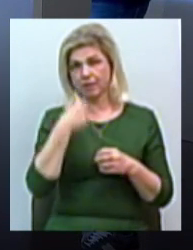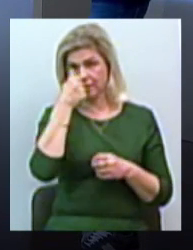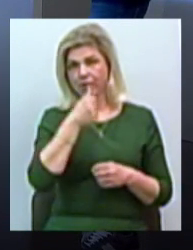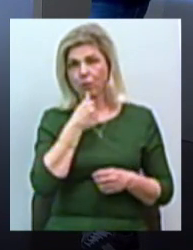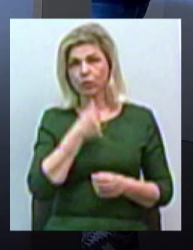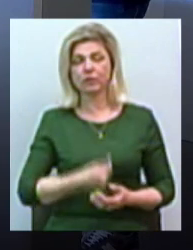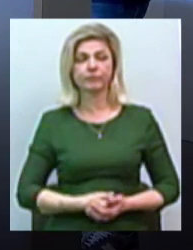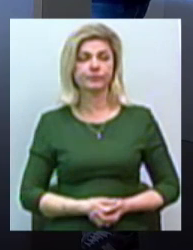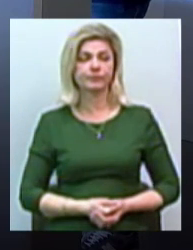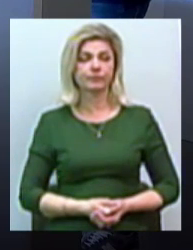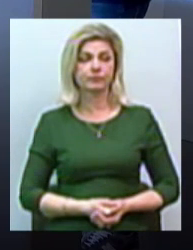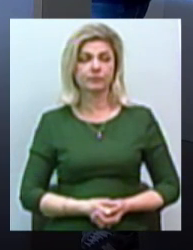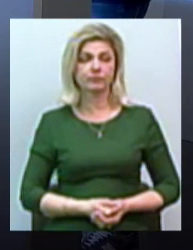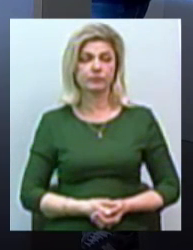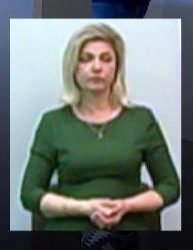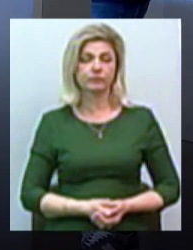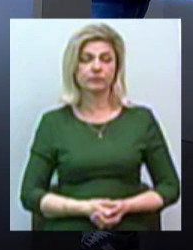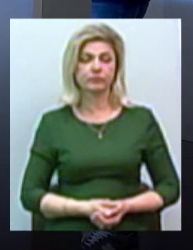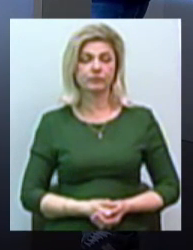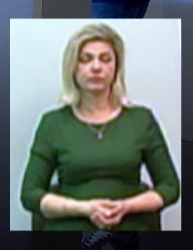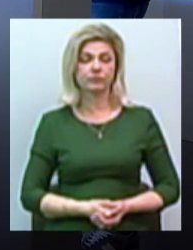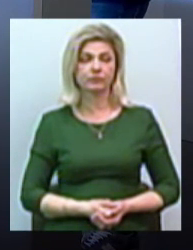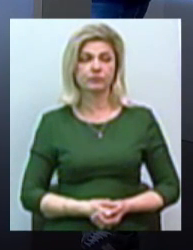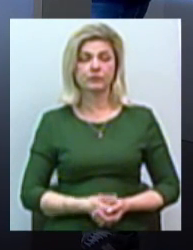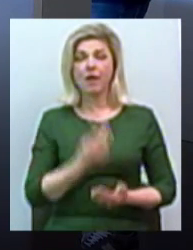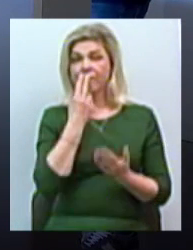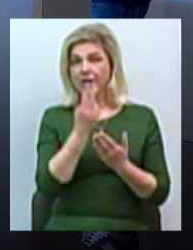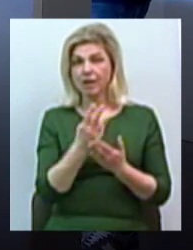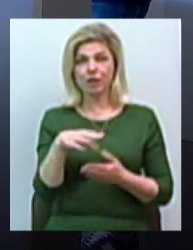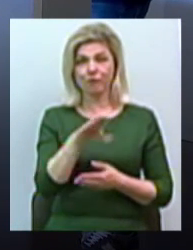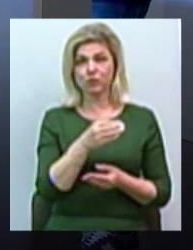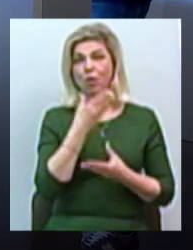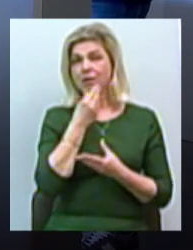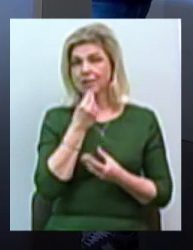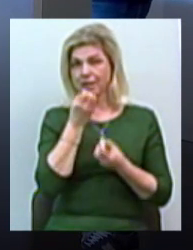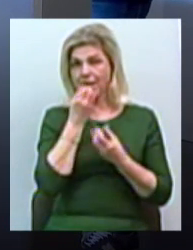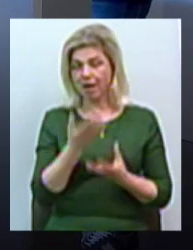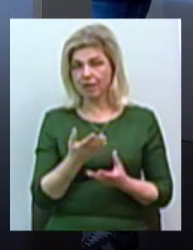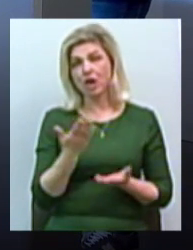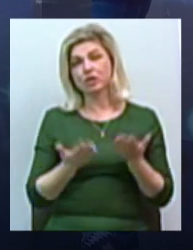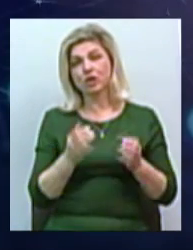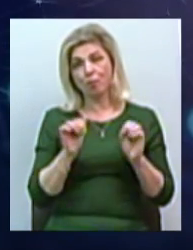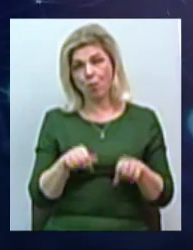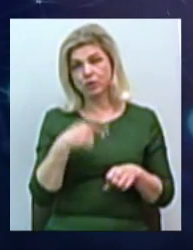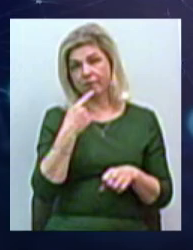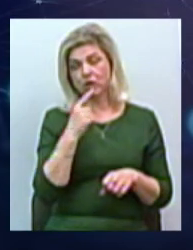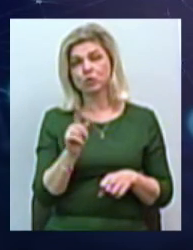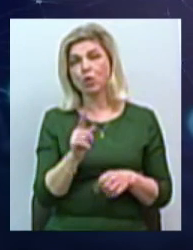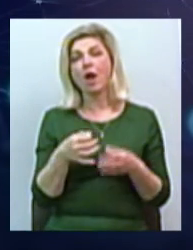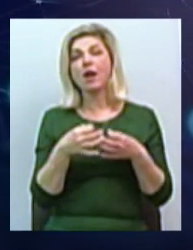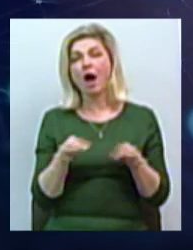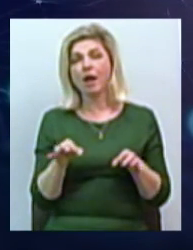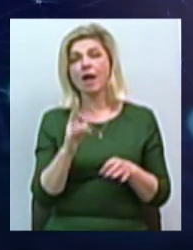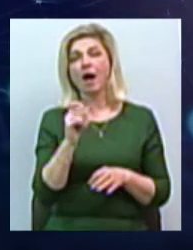Неваде. Виглядає все гарно. Але чи можна говорити, що в легальному казіно немає